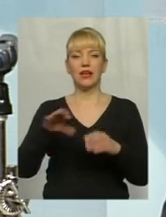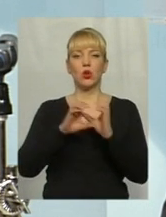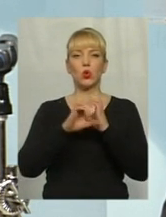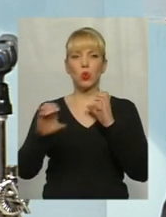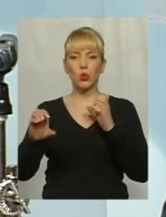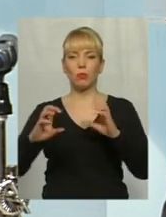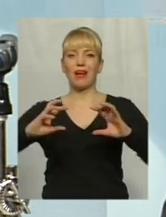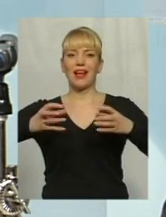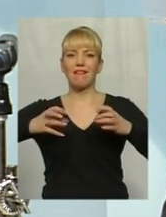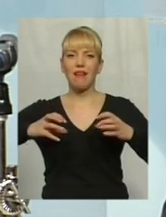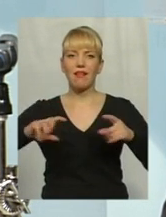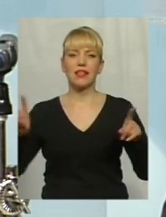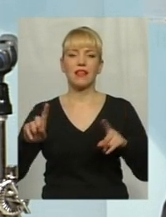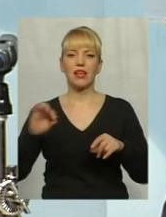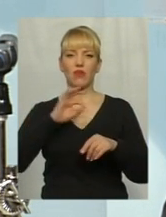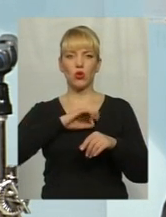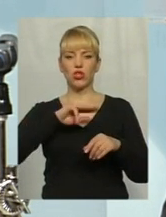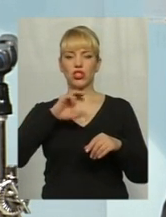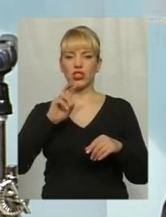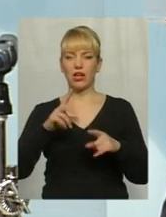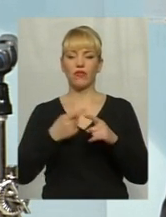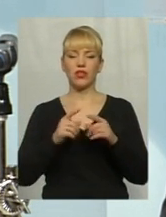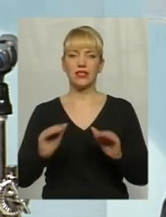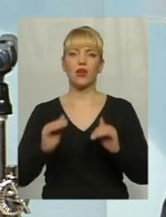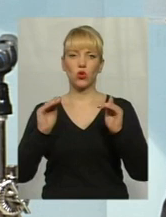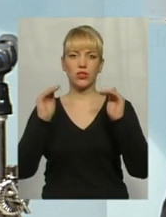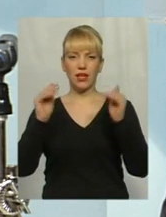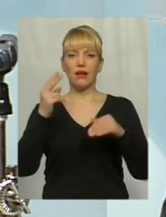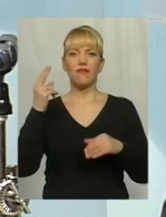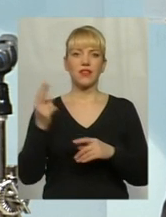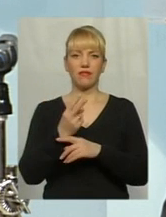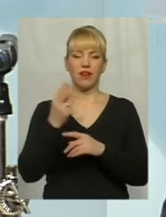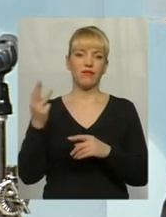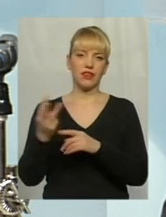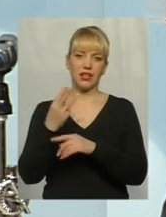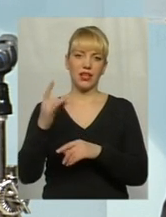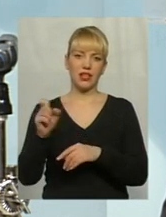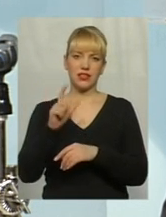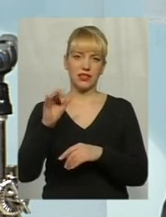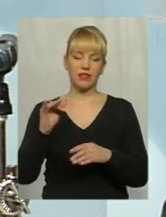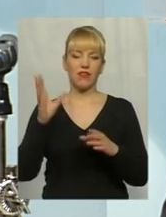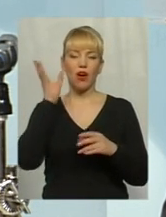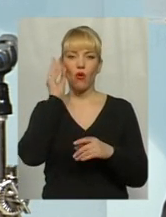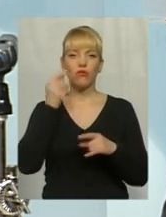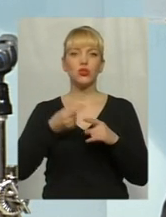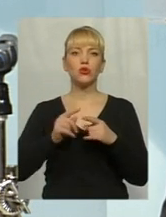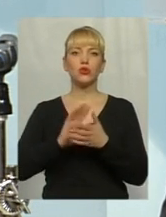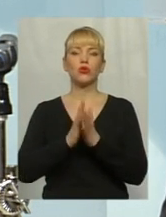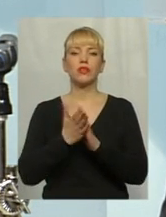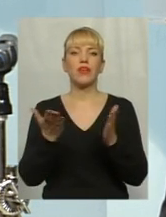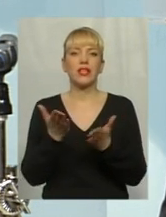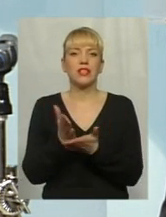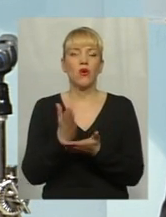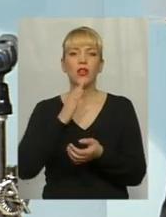крани, які використовуються ЖКами, також зразили 2-3 рази. Але враховуючи ту ситуацію, в якій знаходяться зараз наші мешканці,